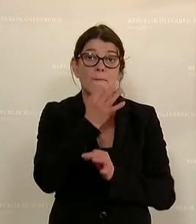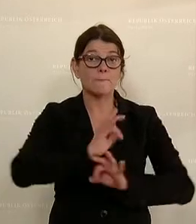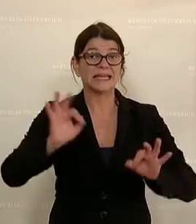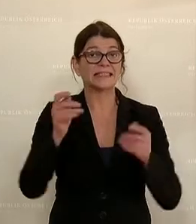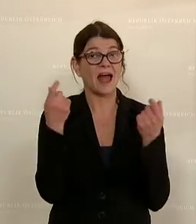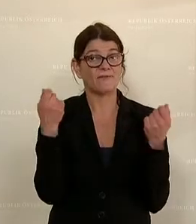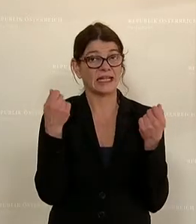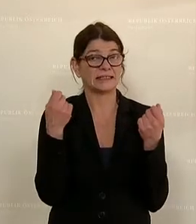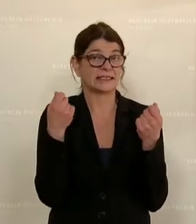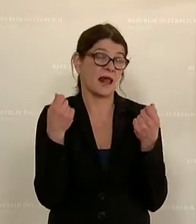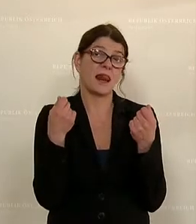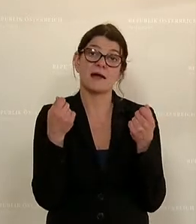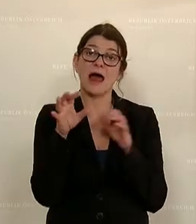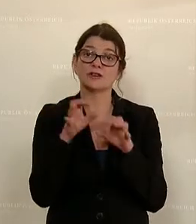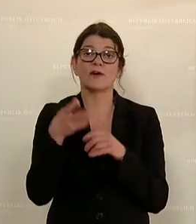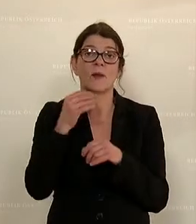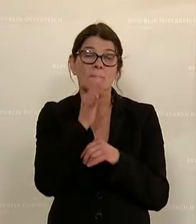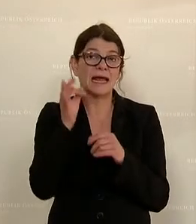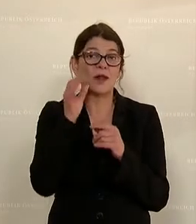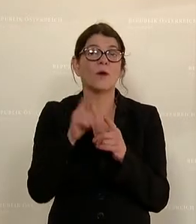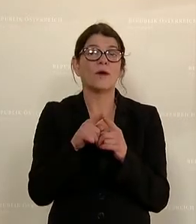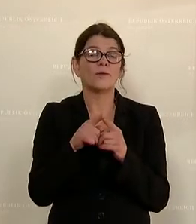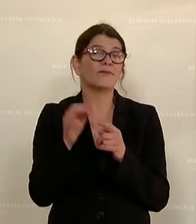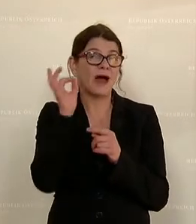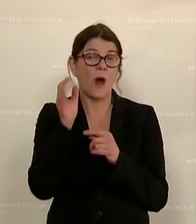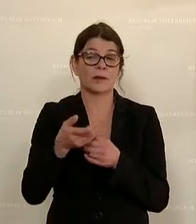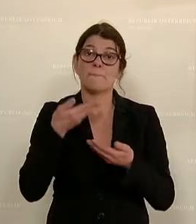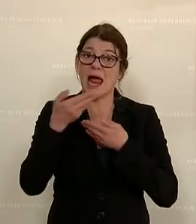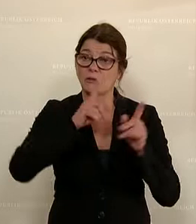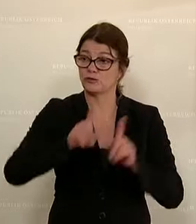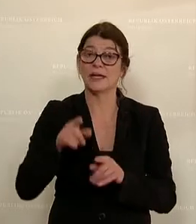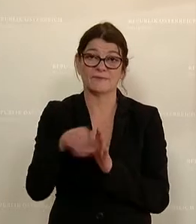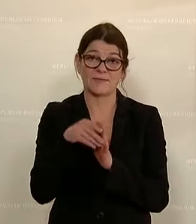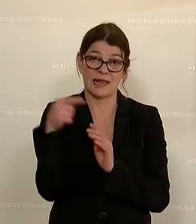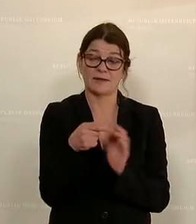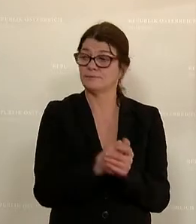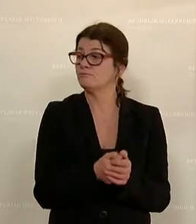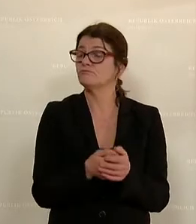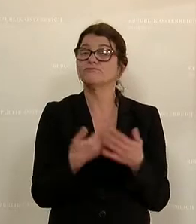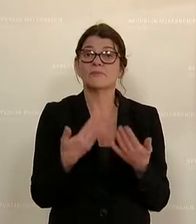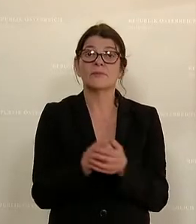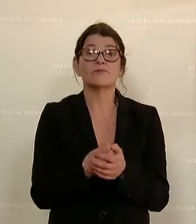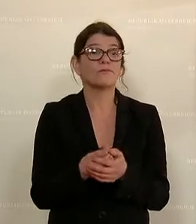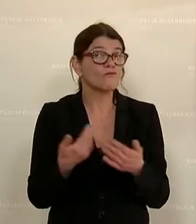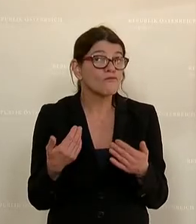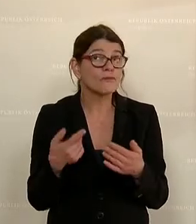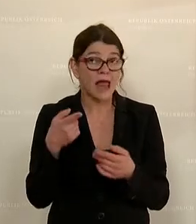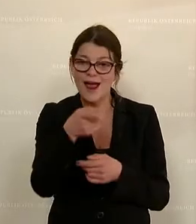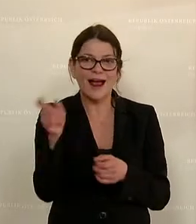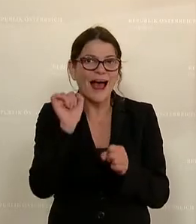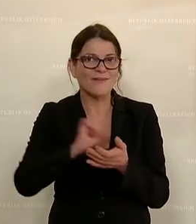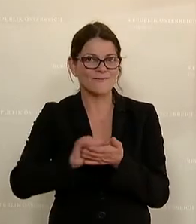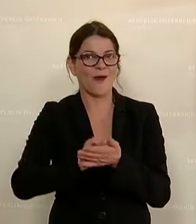finanzielle Ausstattung der Mädchen- und Frauenberatungsstellen eingesetzt. Die können sich freuen